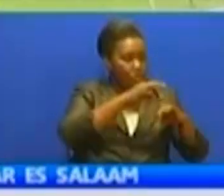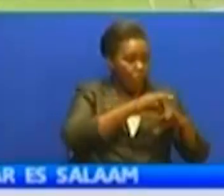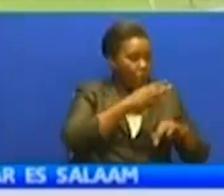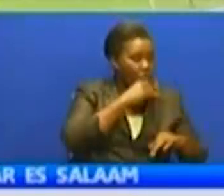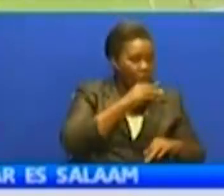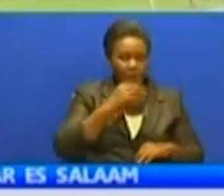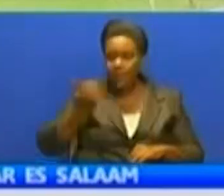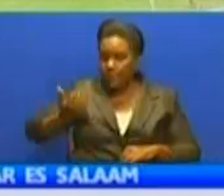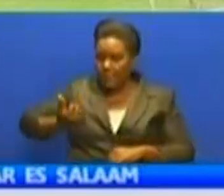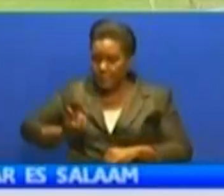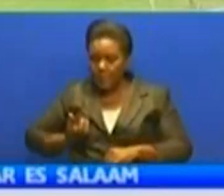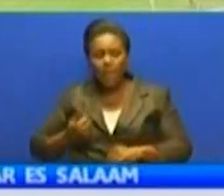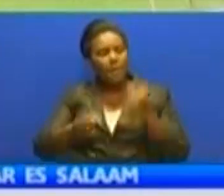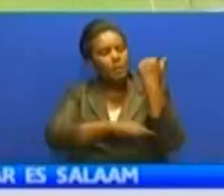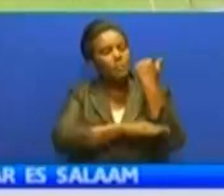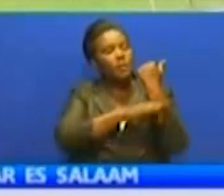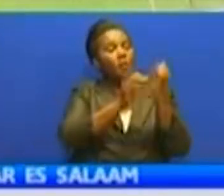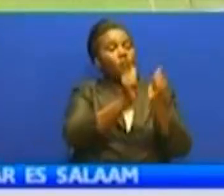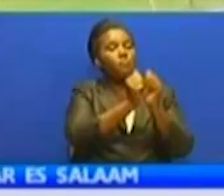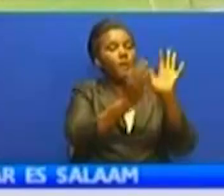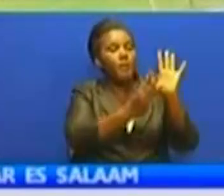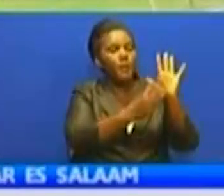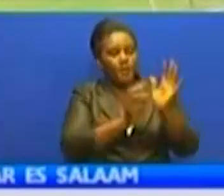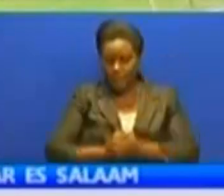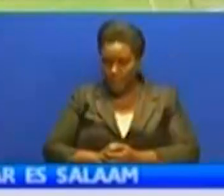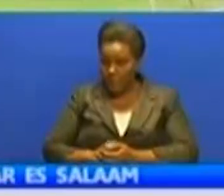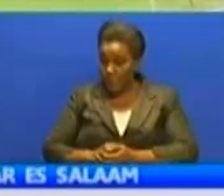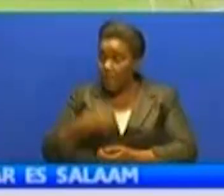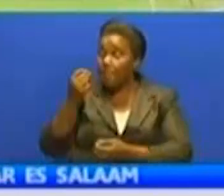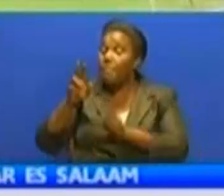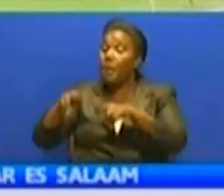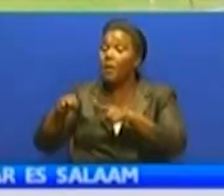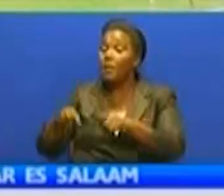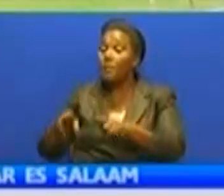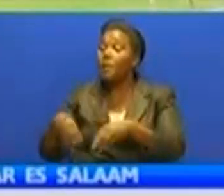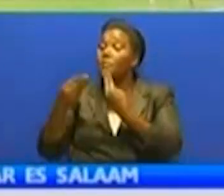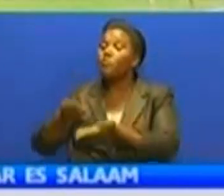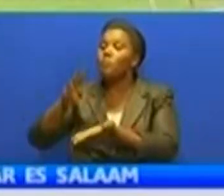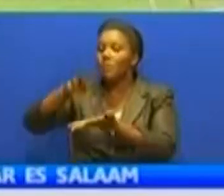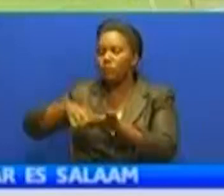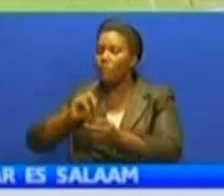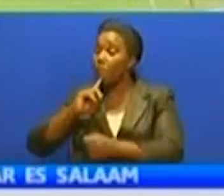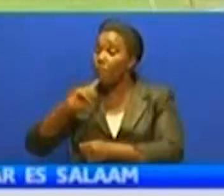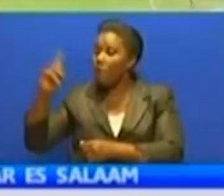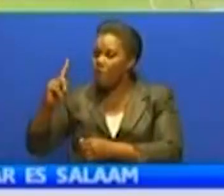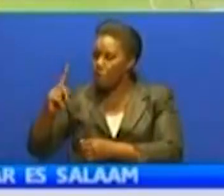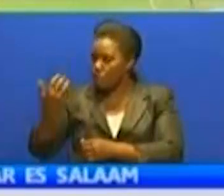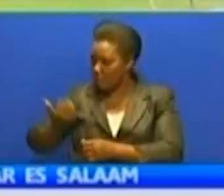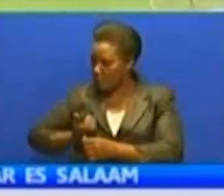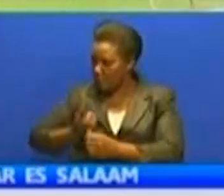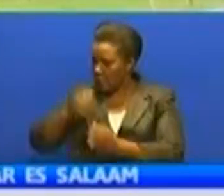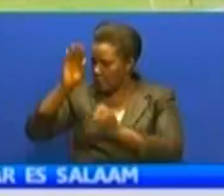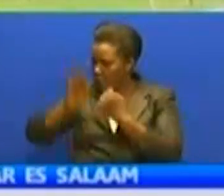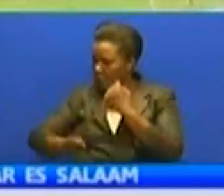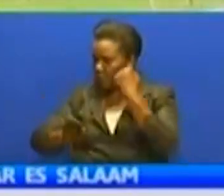na mwana mke ni miaka kuminanane. Kwa hiyo kwa minajili ya hiyo maamuzi ya mahakama saizi hailuhusiwi